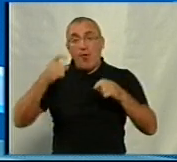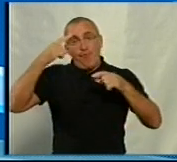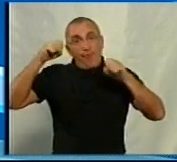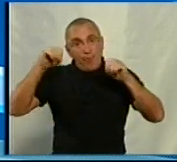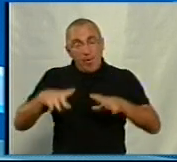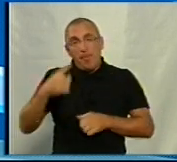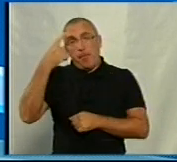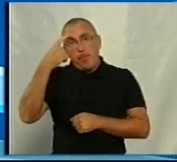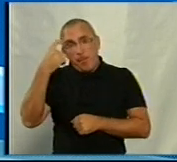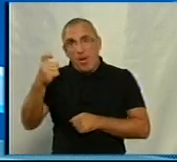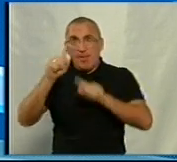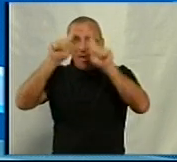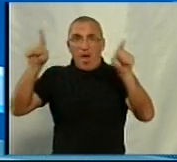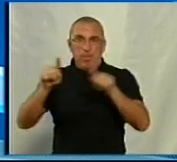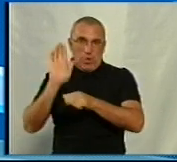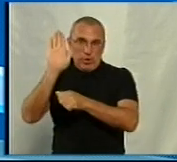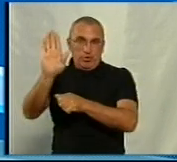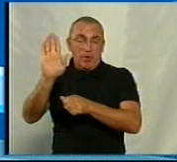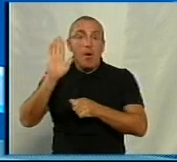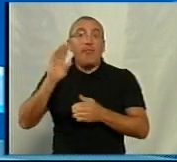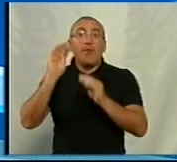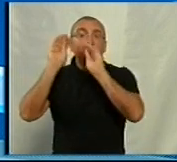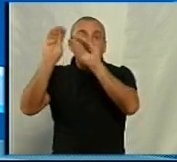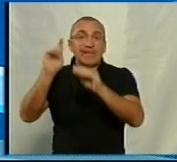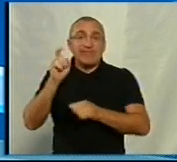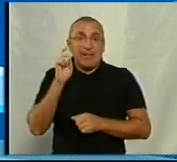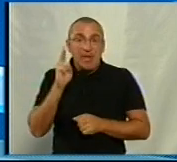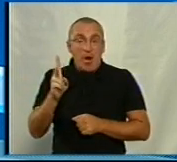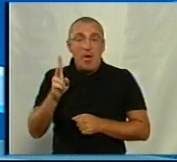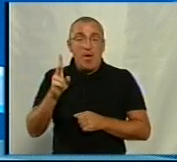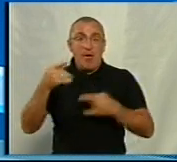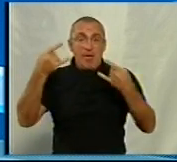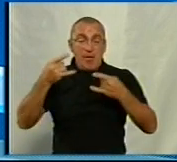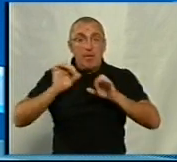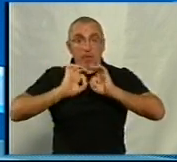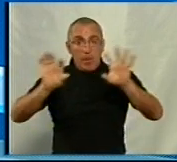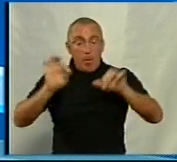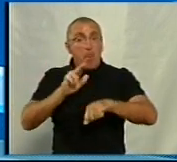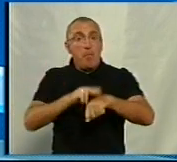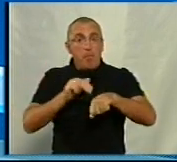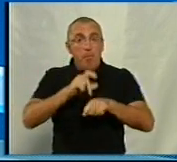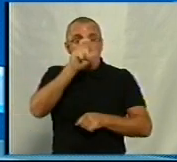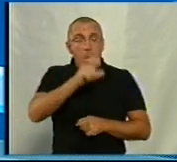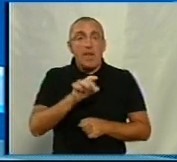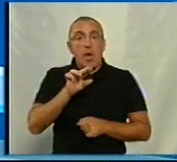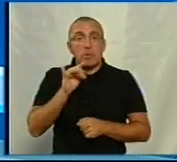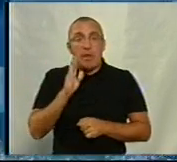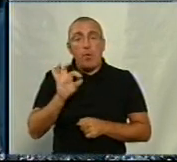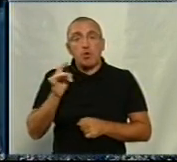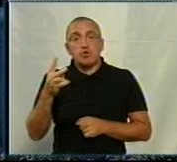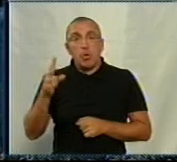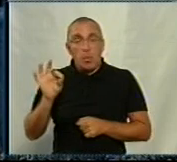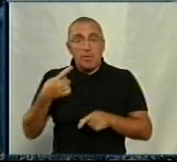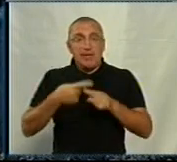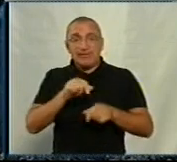попереджувальні таблички. Коли встановлять знаки, Суспільному розповів поліцейський Ярослав Онищенко. Ось